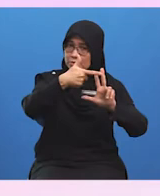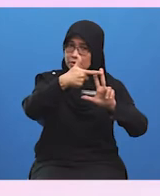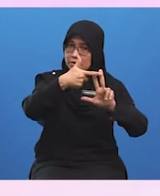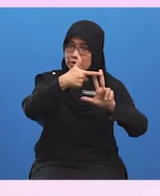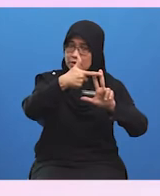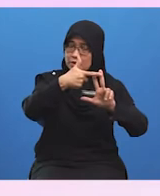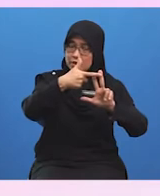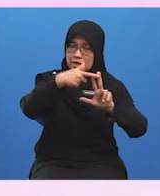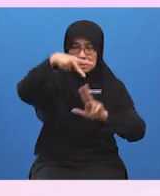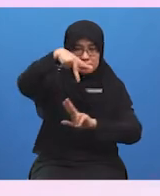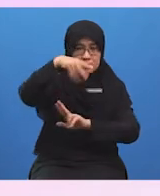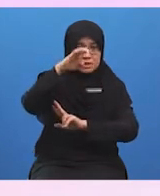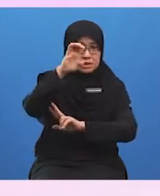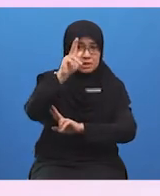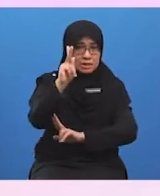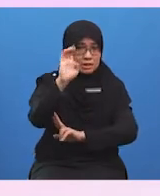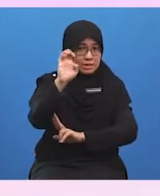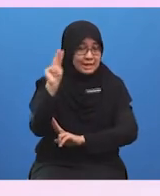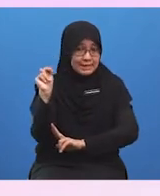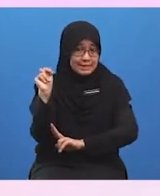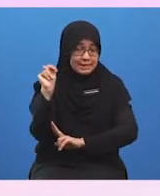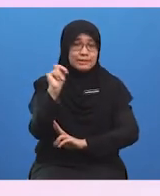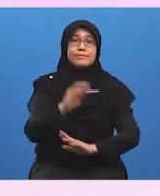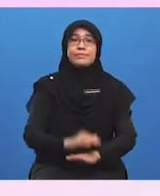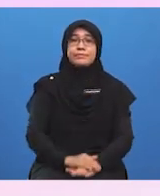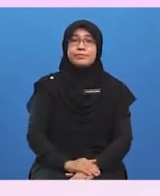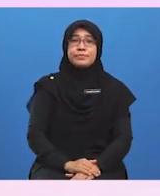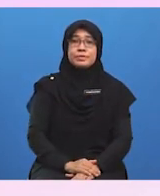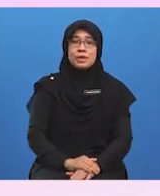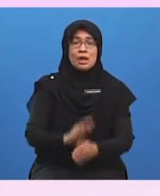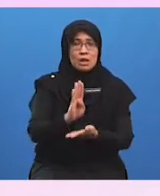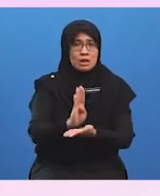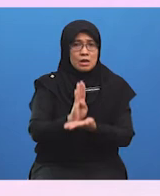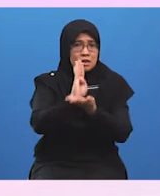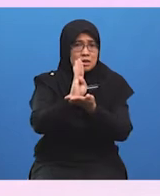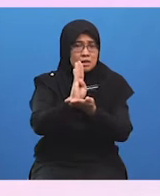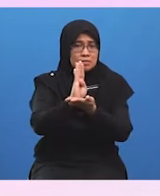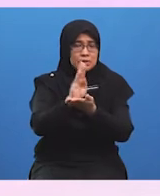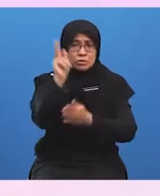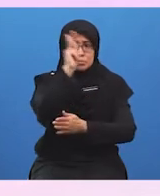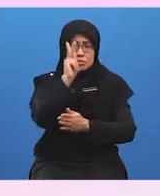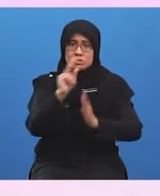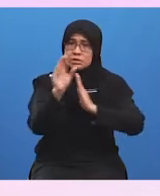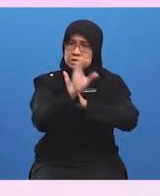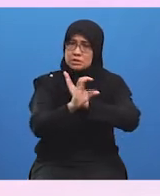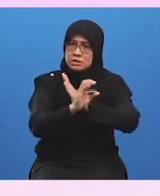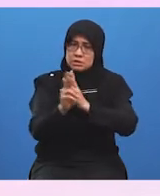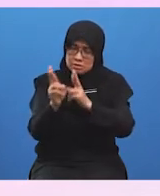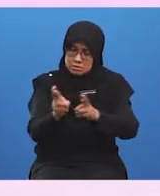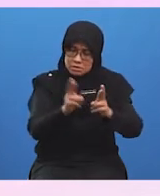Ekonomi Negeri, PKN. Agensi ini membantu kerajaan negeri merancang